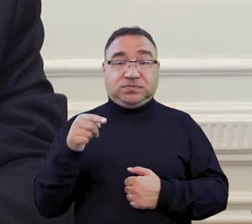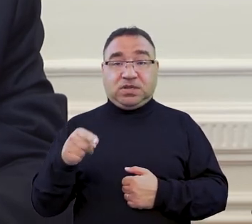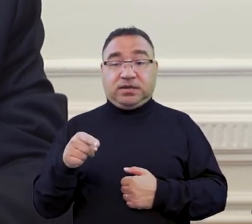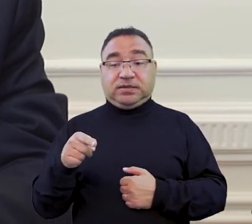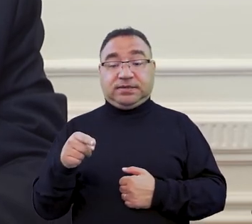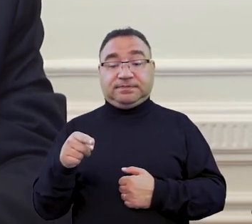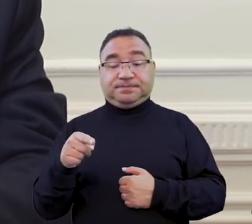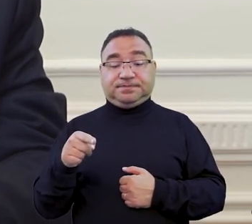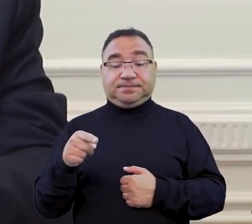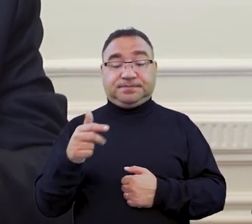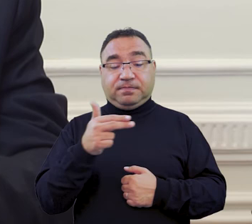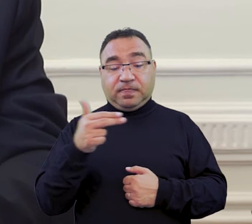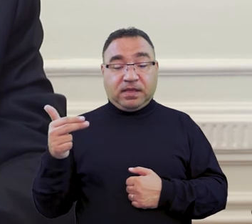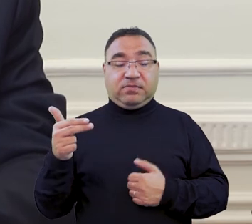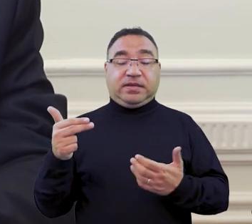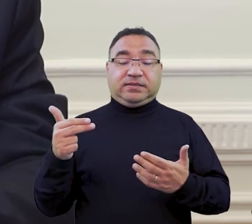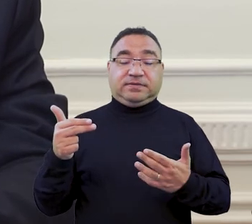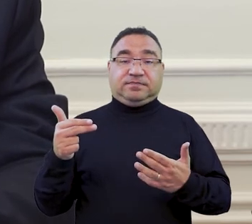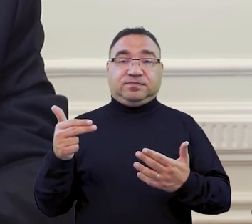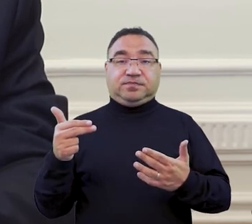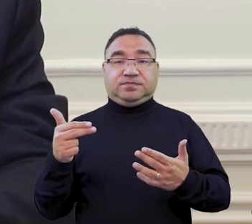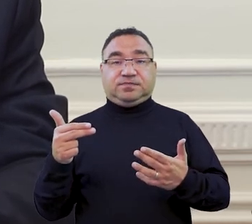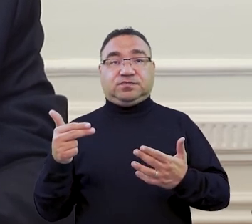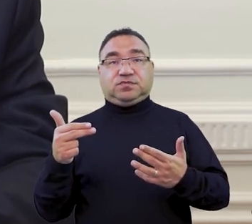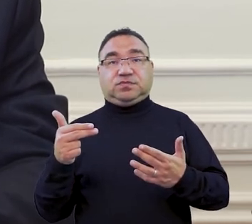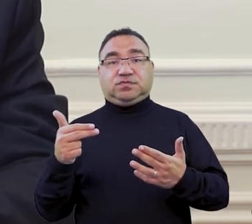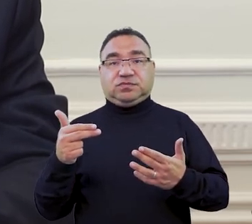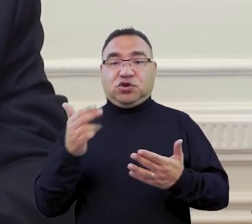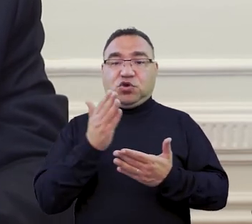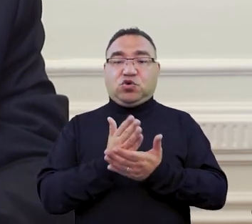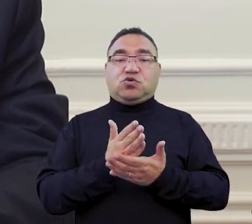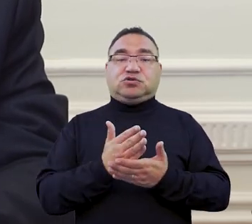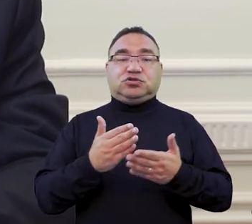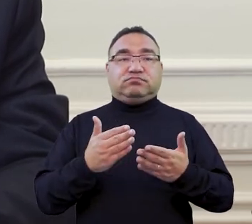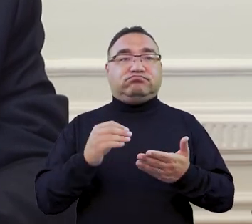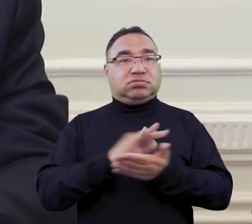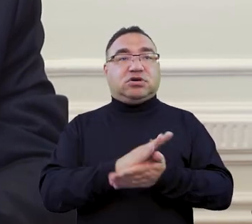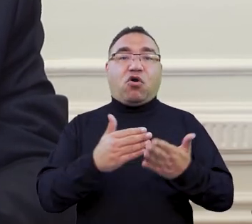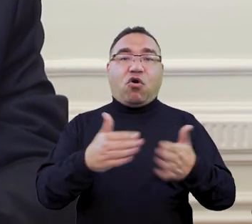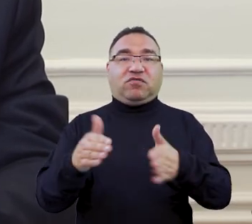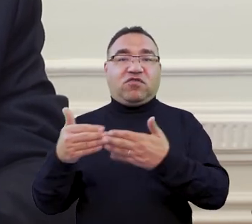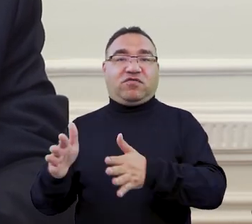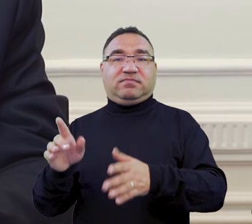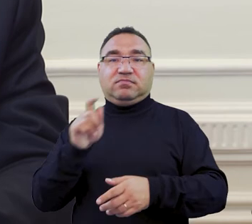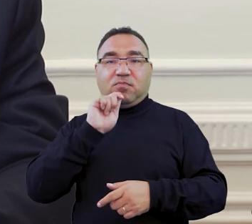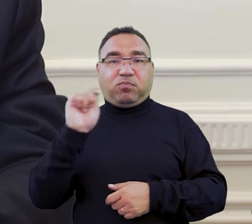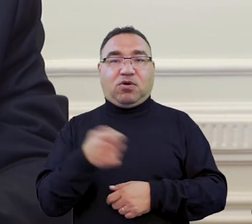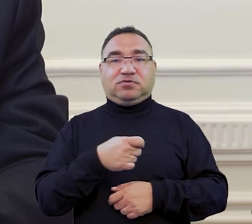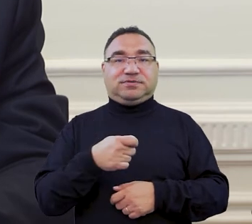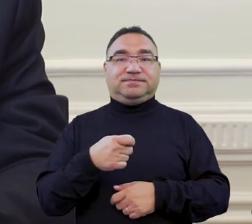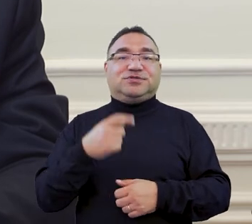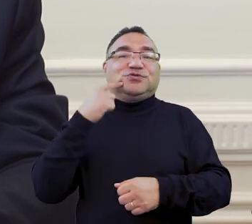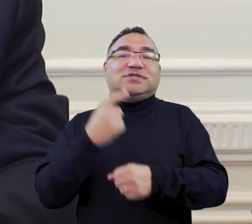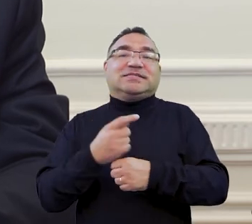otwierania na mobilność przyzwyczailiśmy. No to są decyzje w tym wymiarze